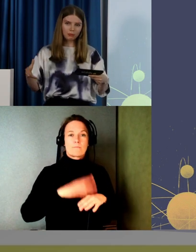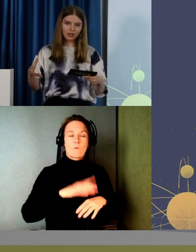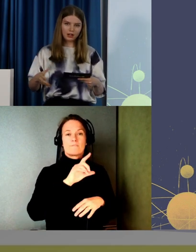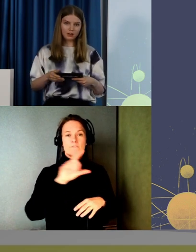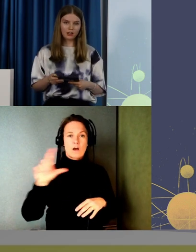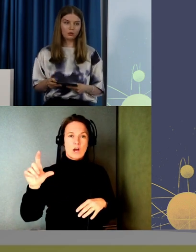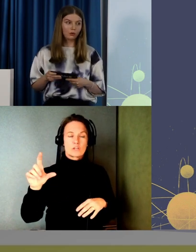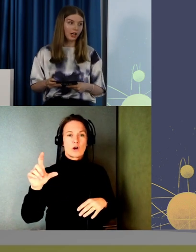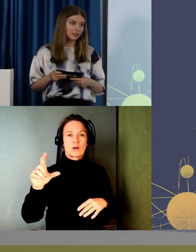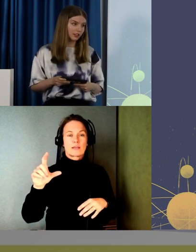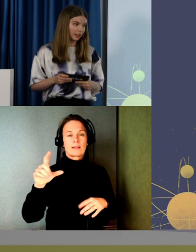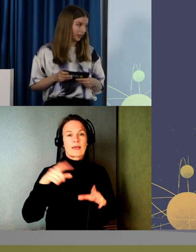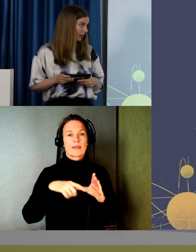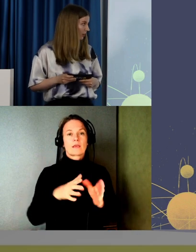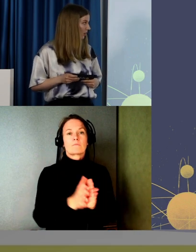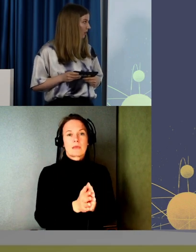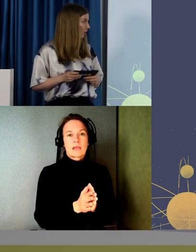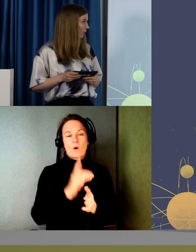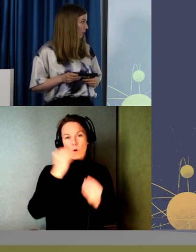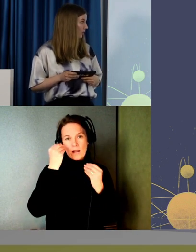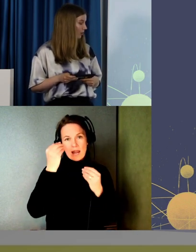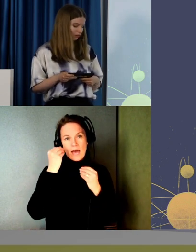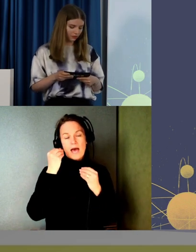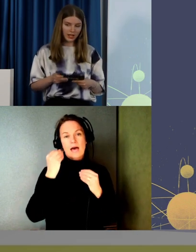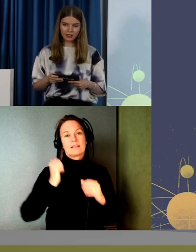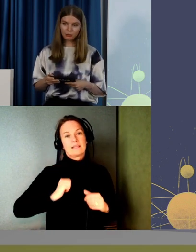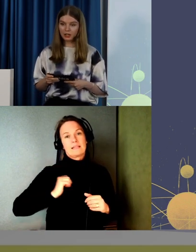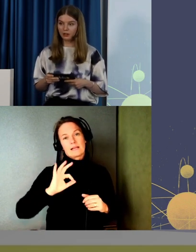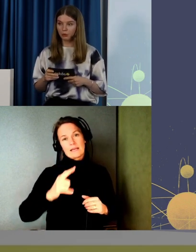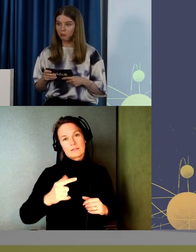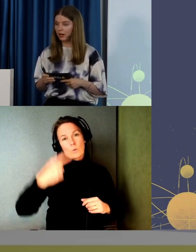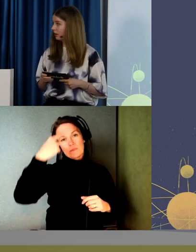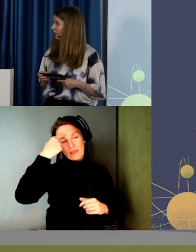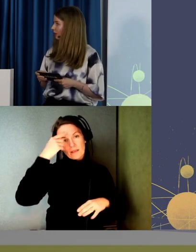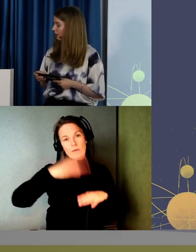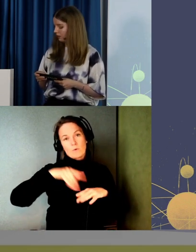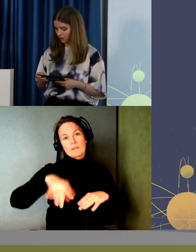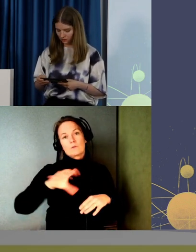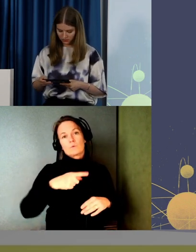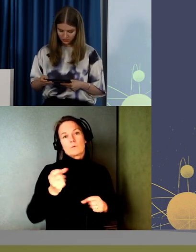är med på den här resan. Och lär sig tillgänglighet. Och tänker på det när de jobbar.